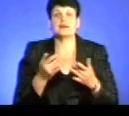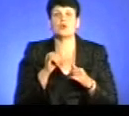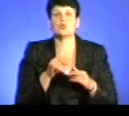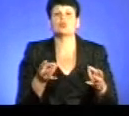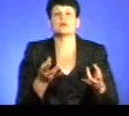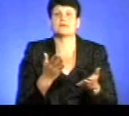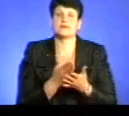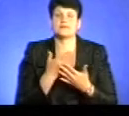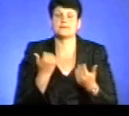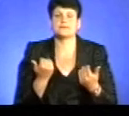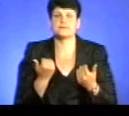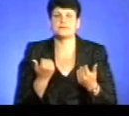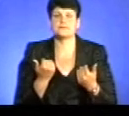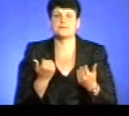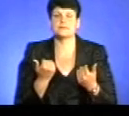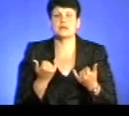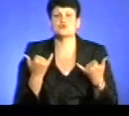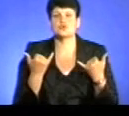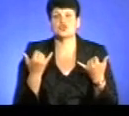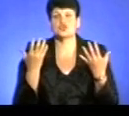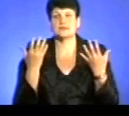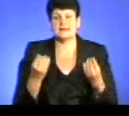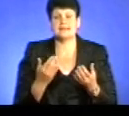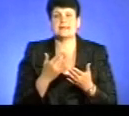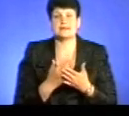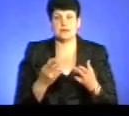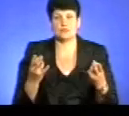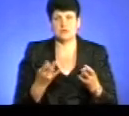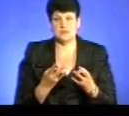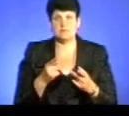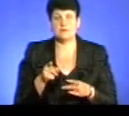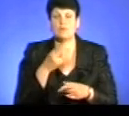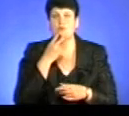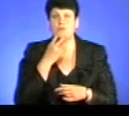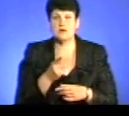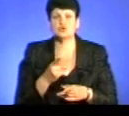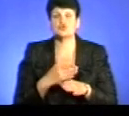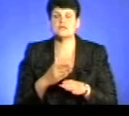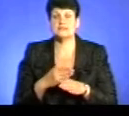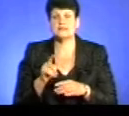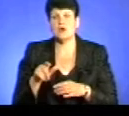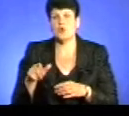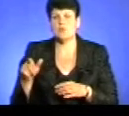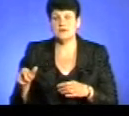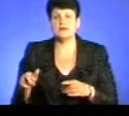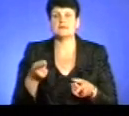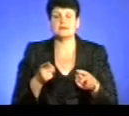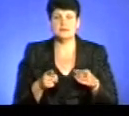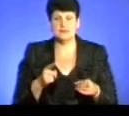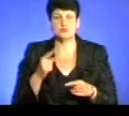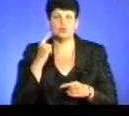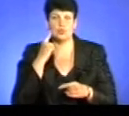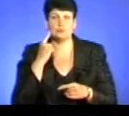потреба? Якщо в даному правді... Потреба на сьогоднішній день є, тому що ми побачили, що частина громадян дійсно відгукнулася